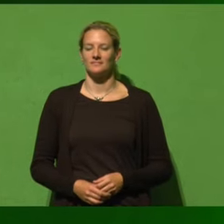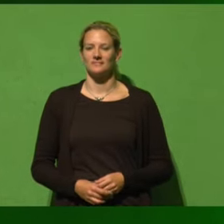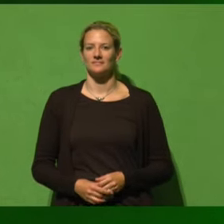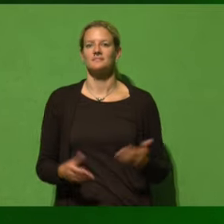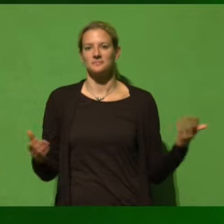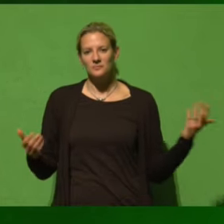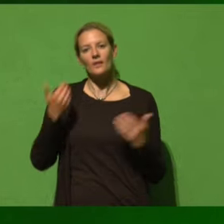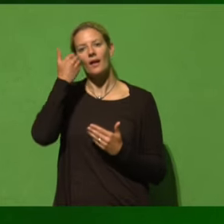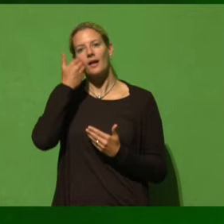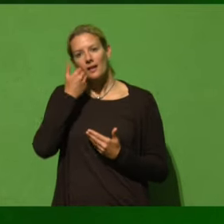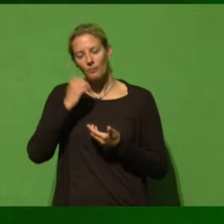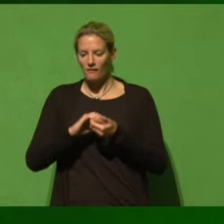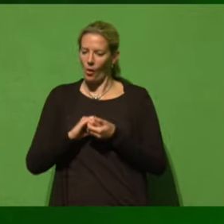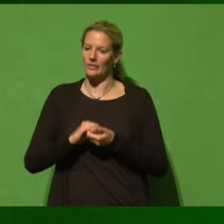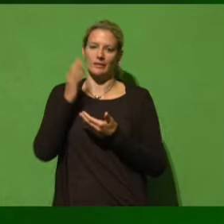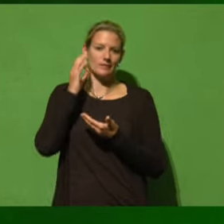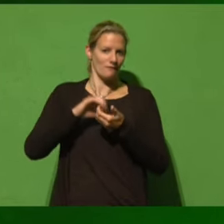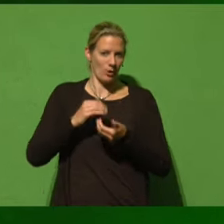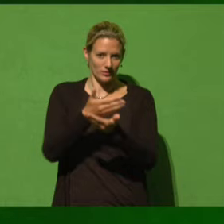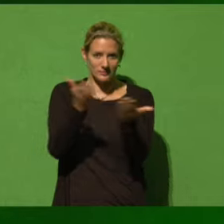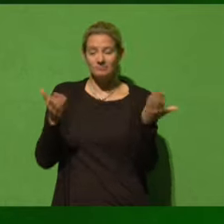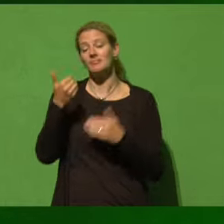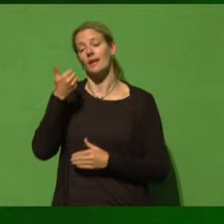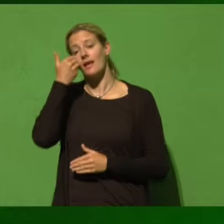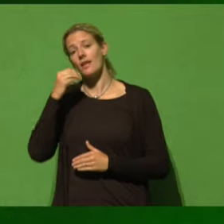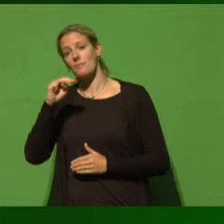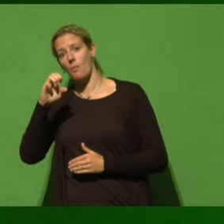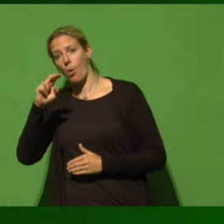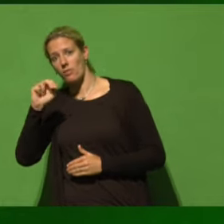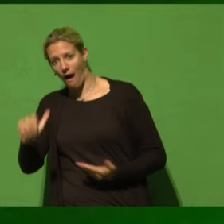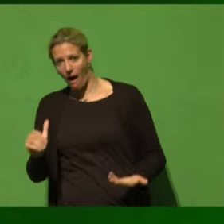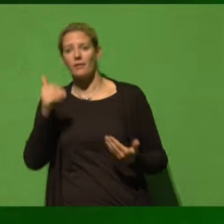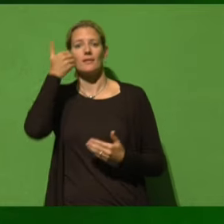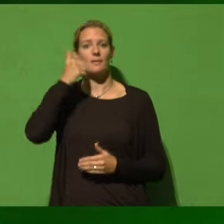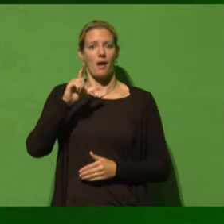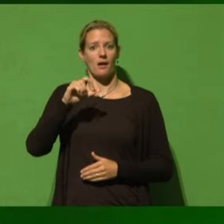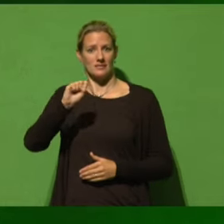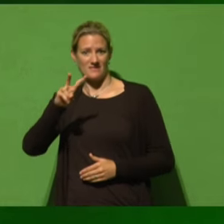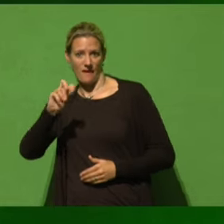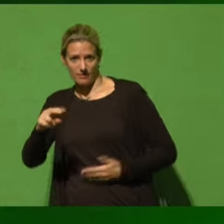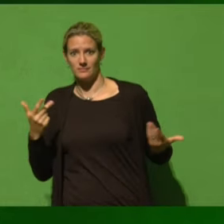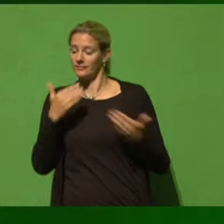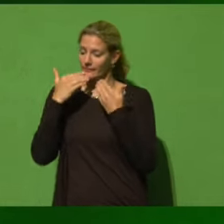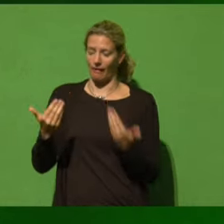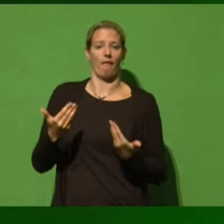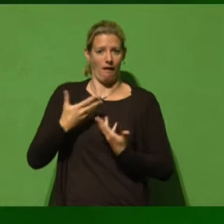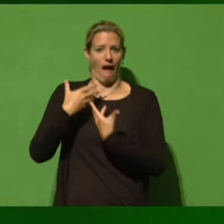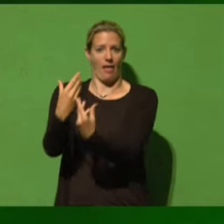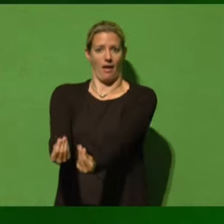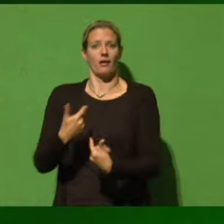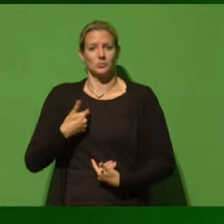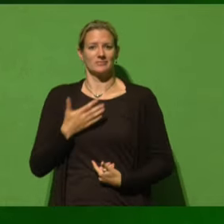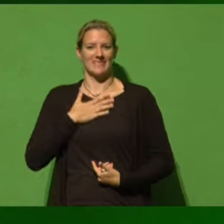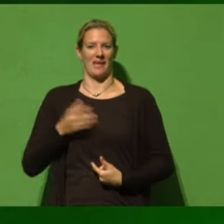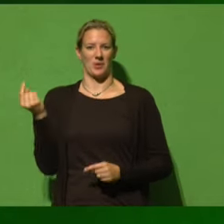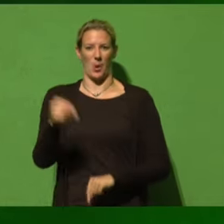Liebe Freundinnen und Freunde, liebe Mona, lieber Sven, vielen Dank für die Einladung. Ich bin sehr, sehr gern zu euch gekommen, allerdings